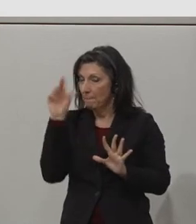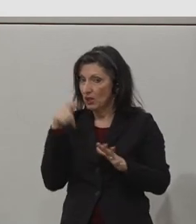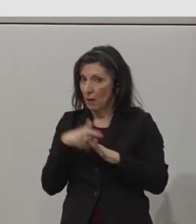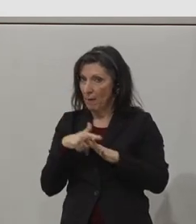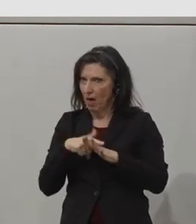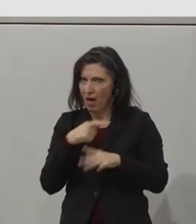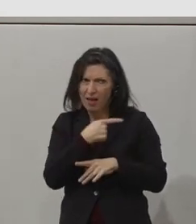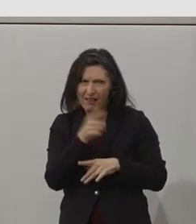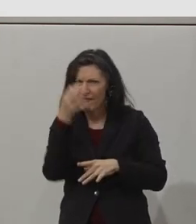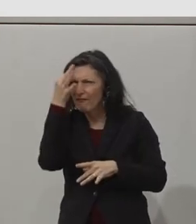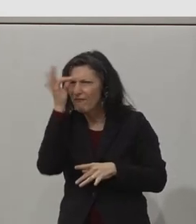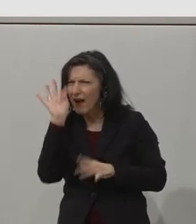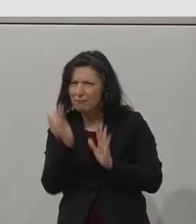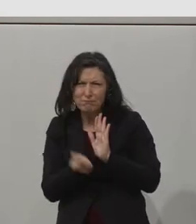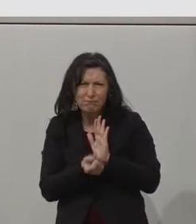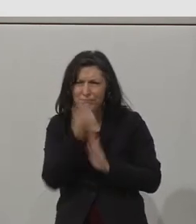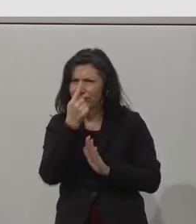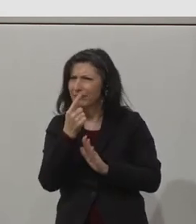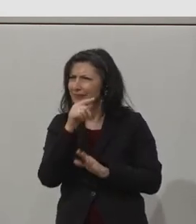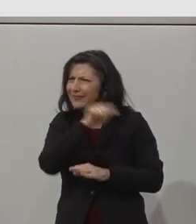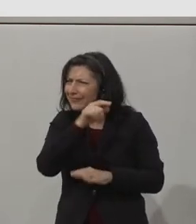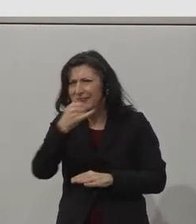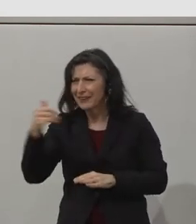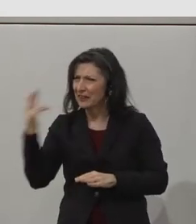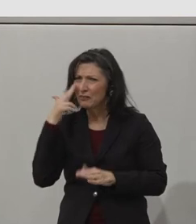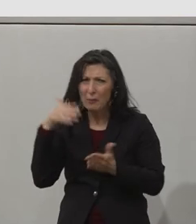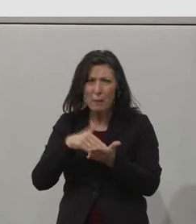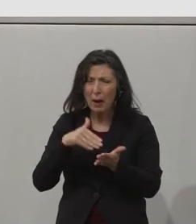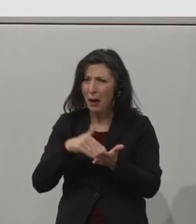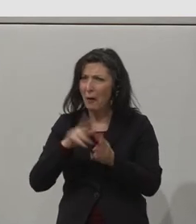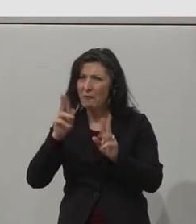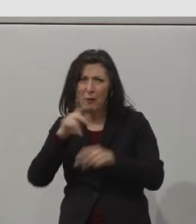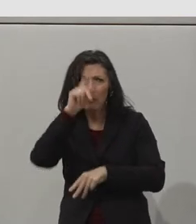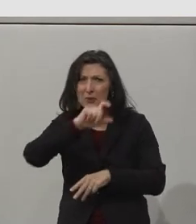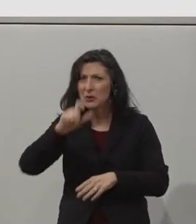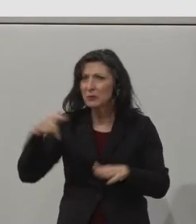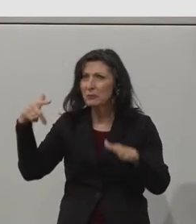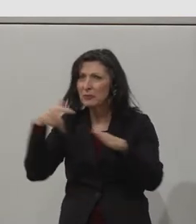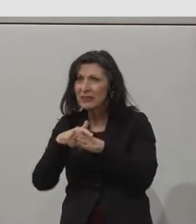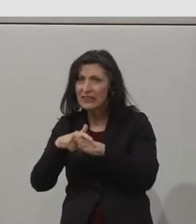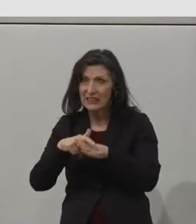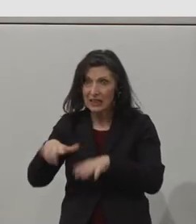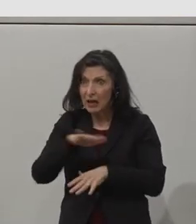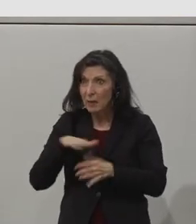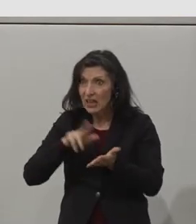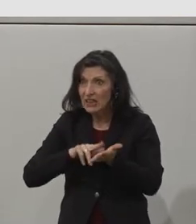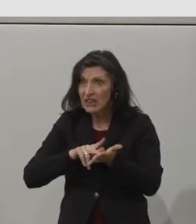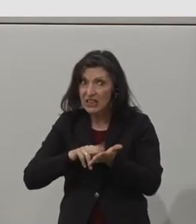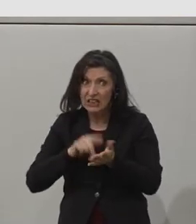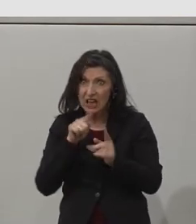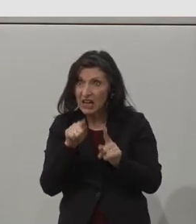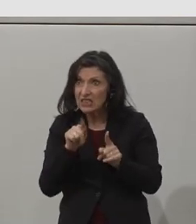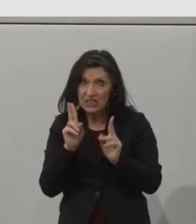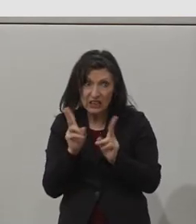disabilities are uniquely qualified to be involved in digital processes and can help companies shift the